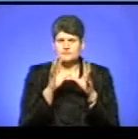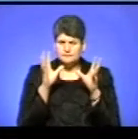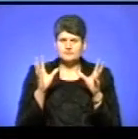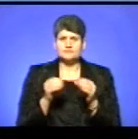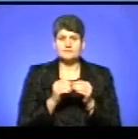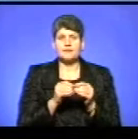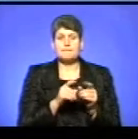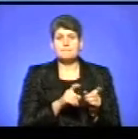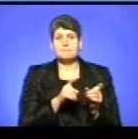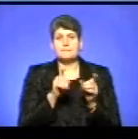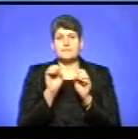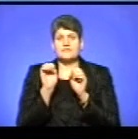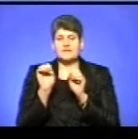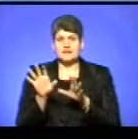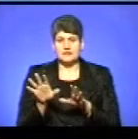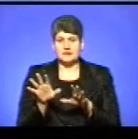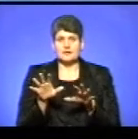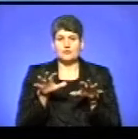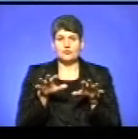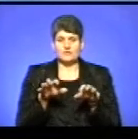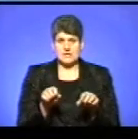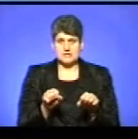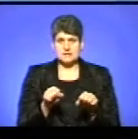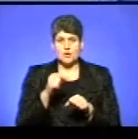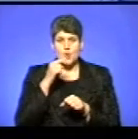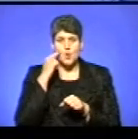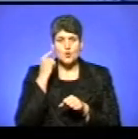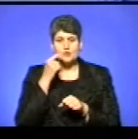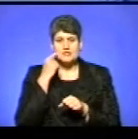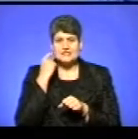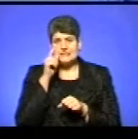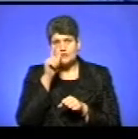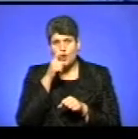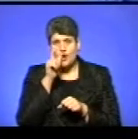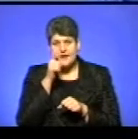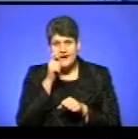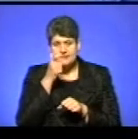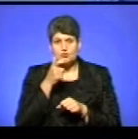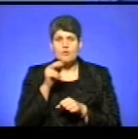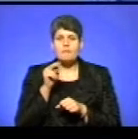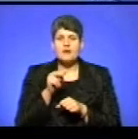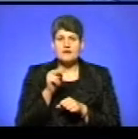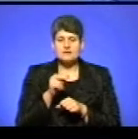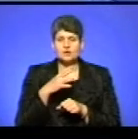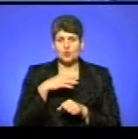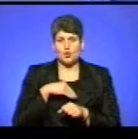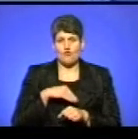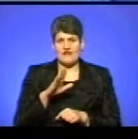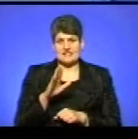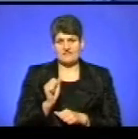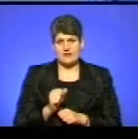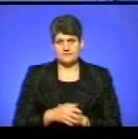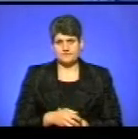указі, переходив у власність російсько-грецького православного духовенства.